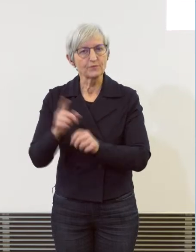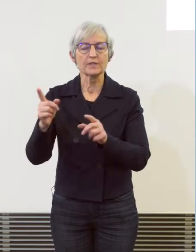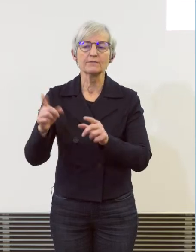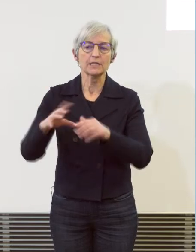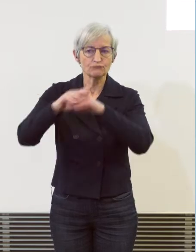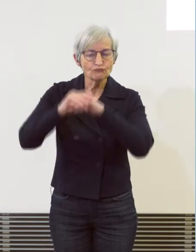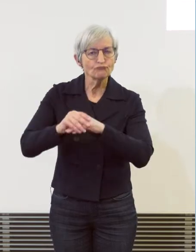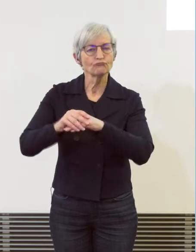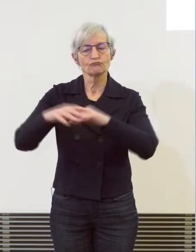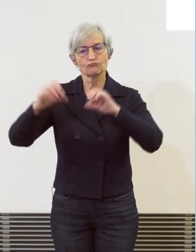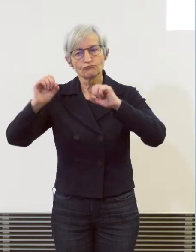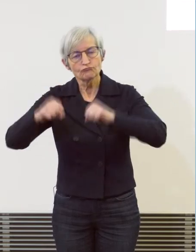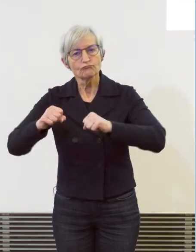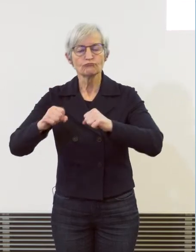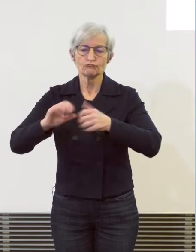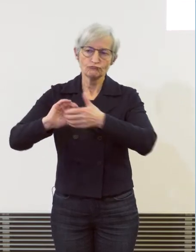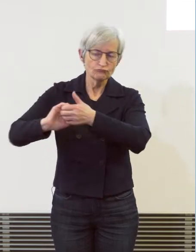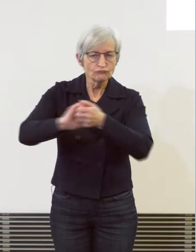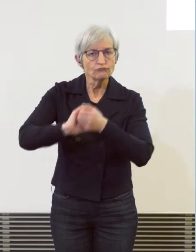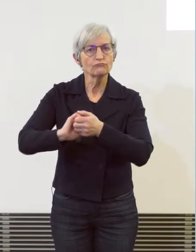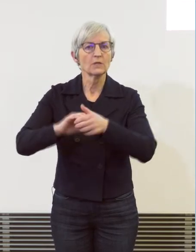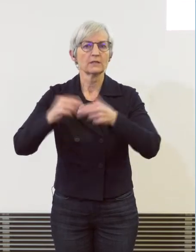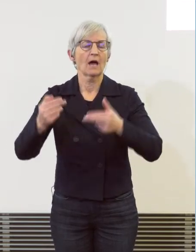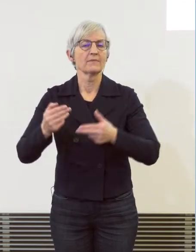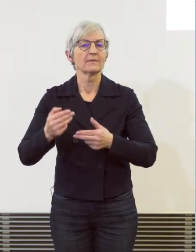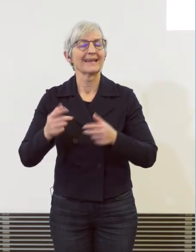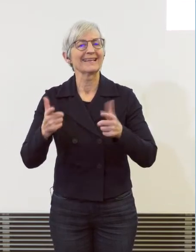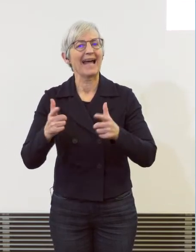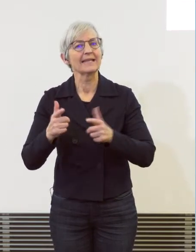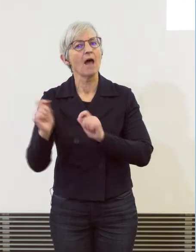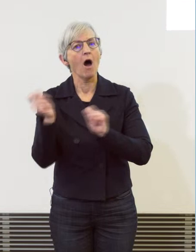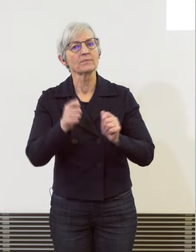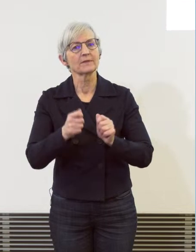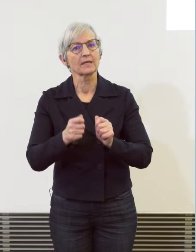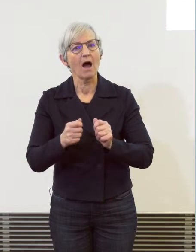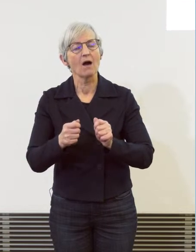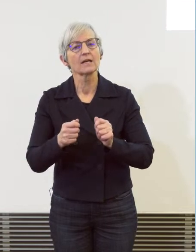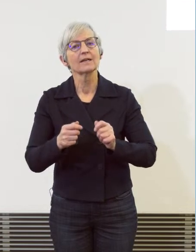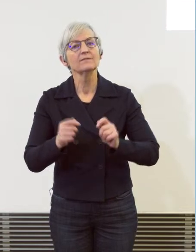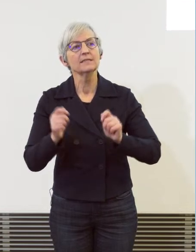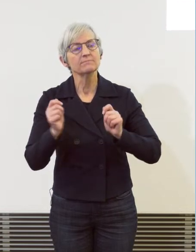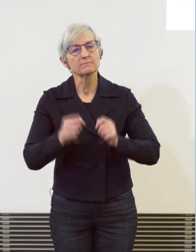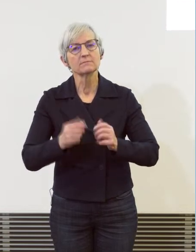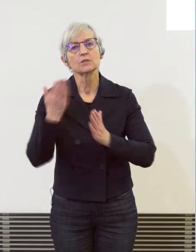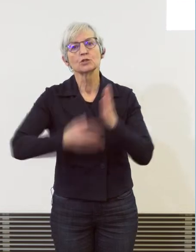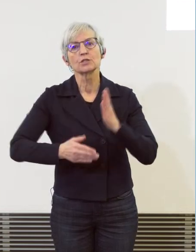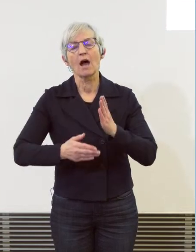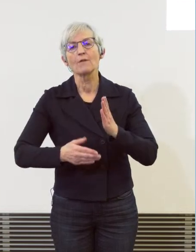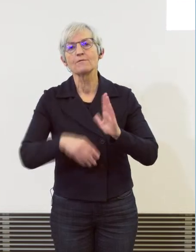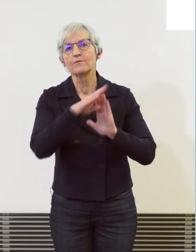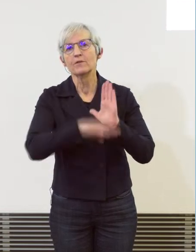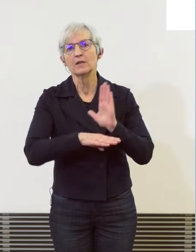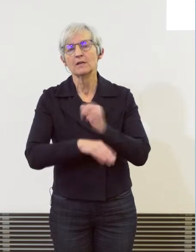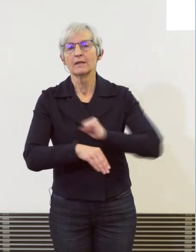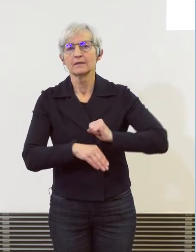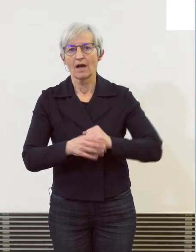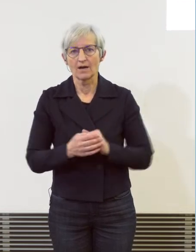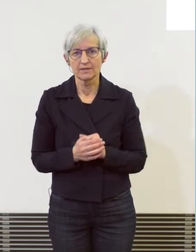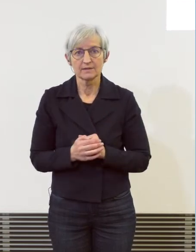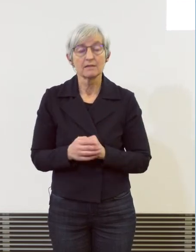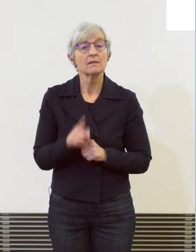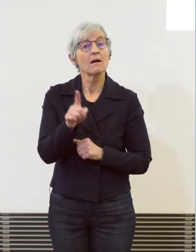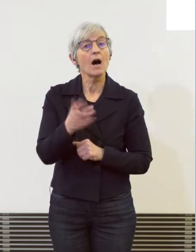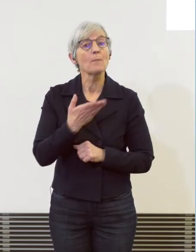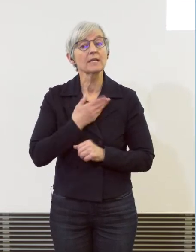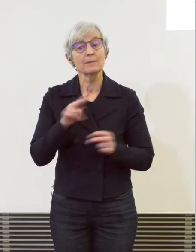aber nicht heisst, und ich glaube, das ist die eigentlich entscheidende Statistik, was aber nicht heisst, dass man nicht Massnahmen nach dem Gewaltschutzgesetz